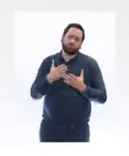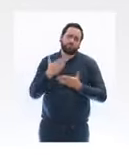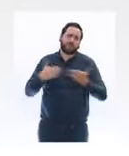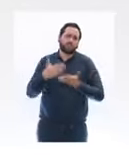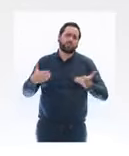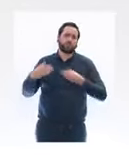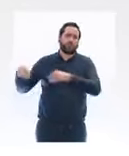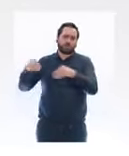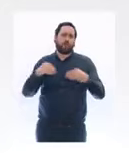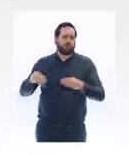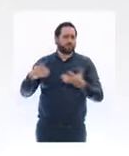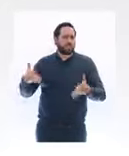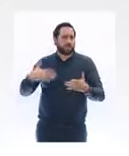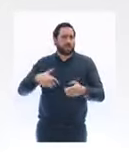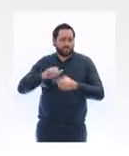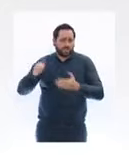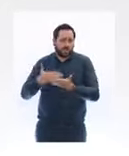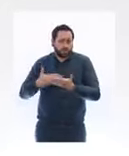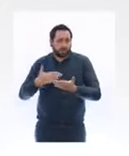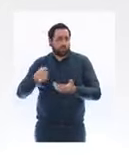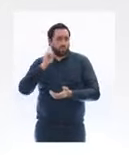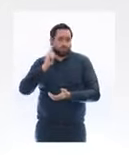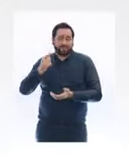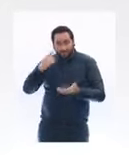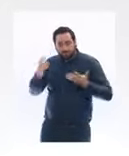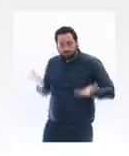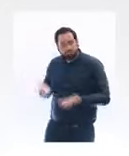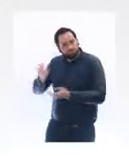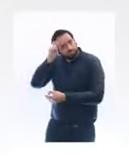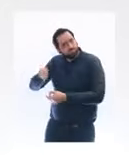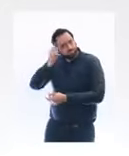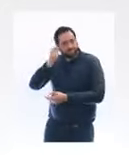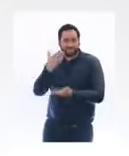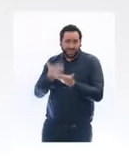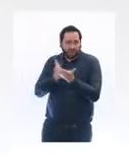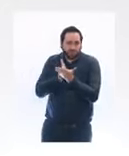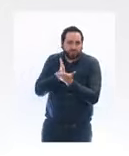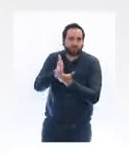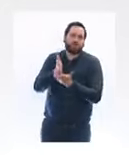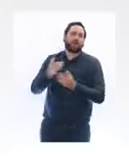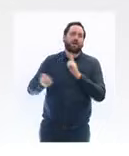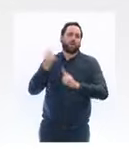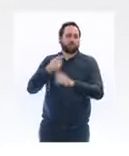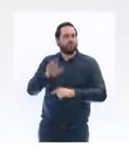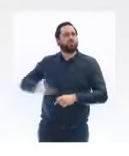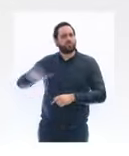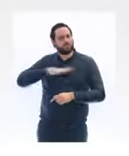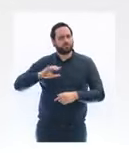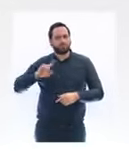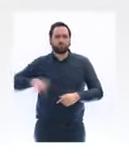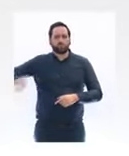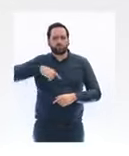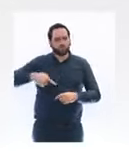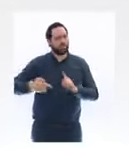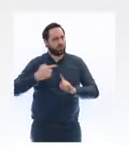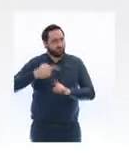sens. Et j'incite tous nos compatriotes à avoir des comportements économiques patriotiques, à soutenir ces